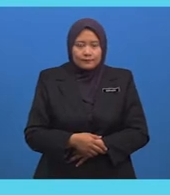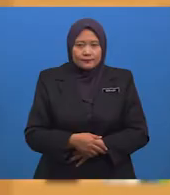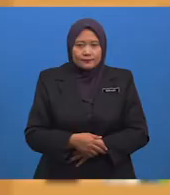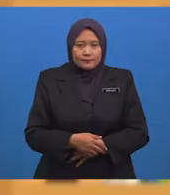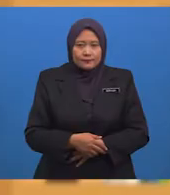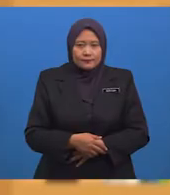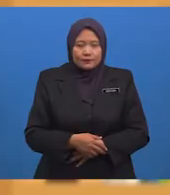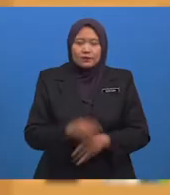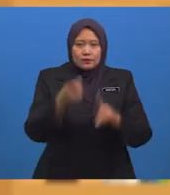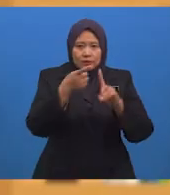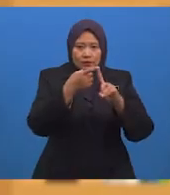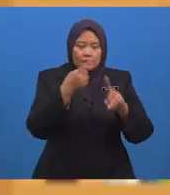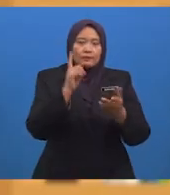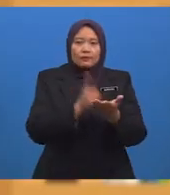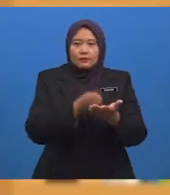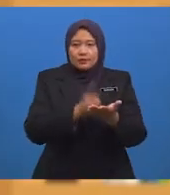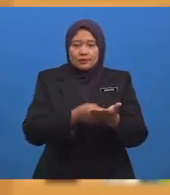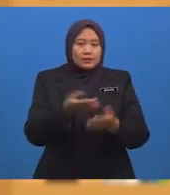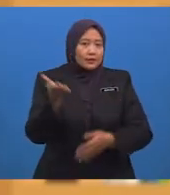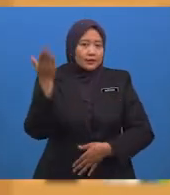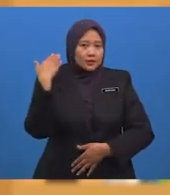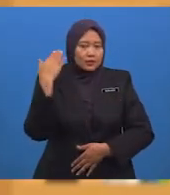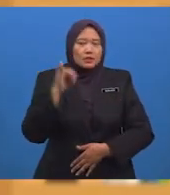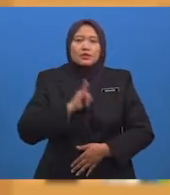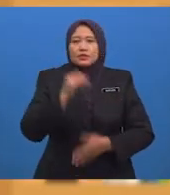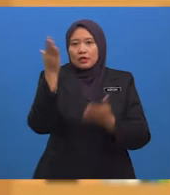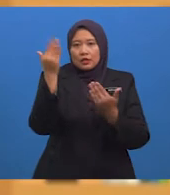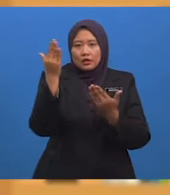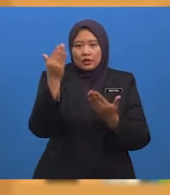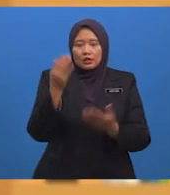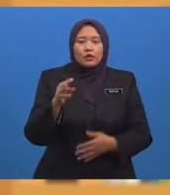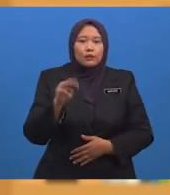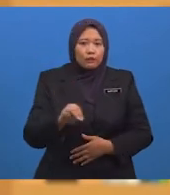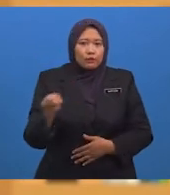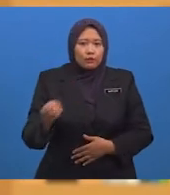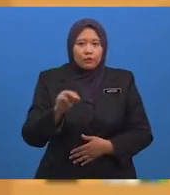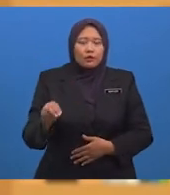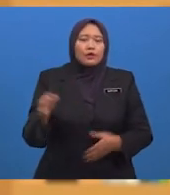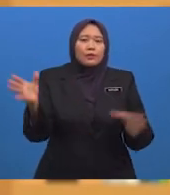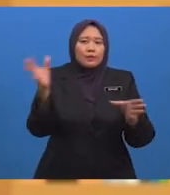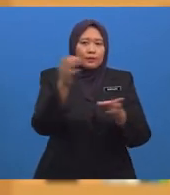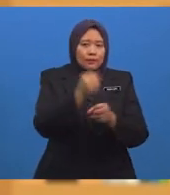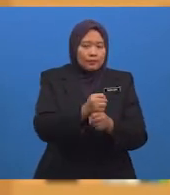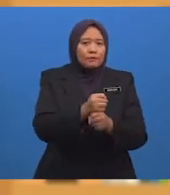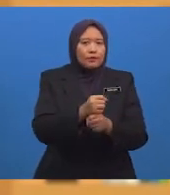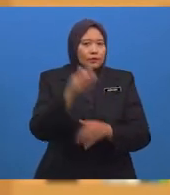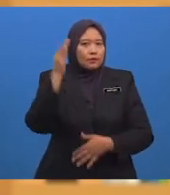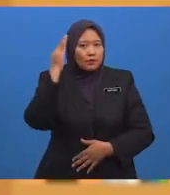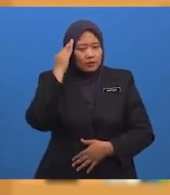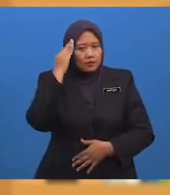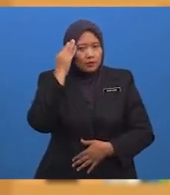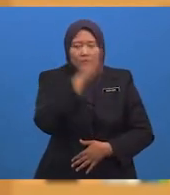Daripada Perbincangan Diharapkan Para Pelajar Dapat Mengetahui Dan